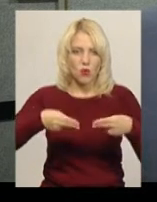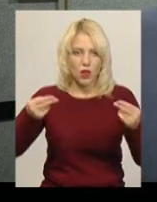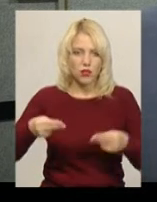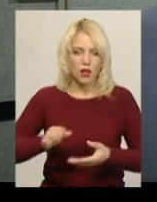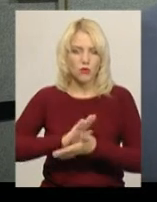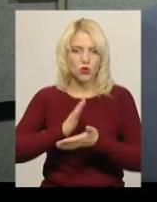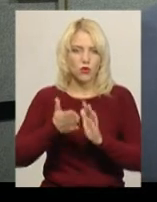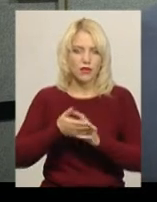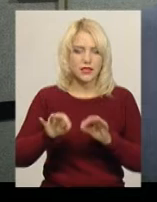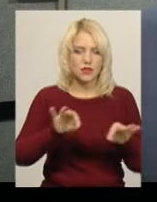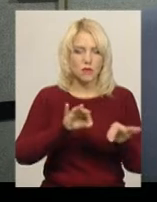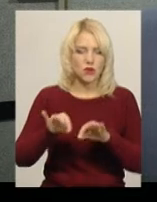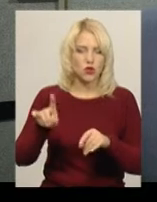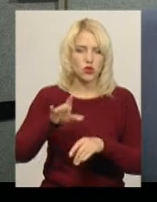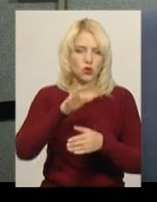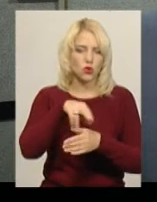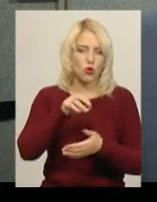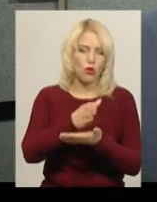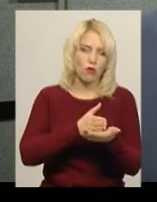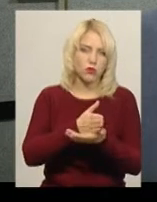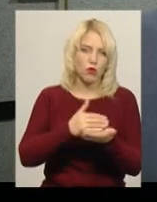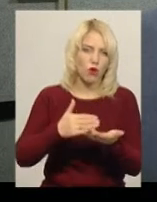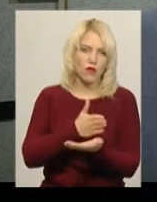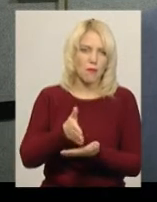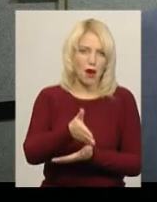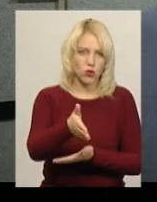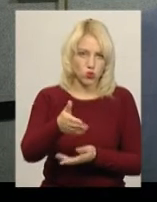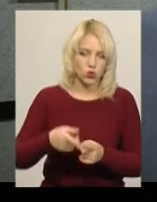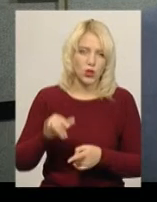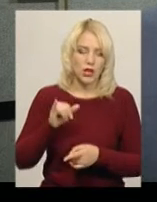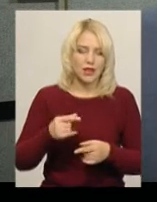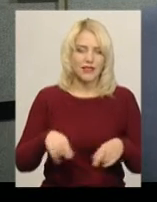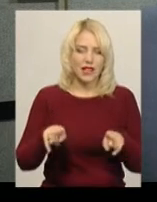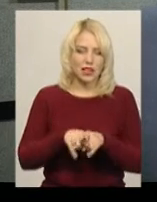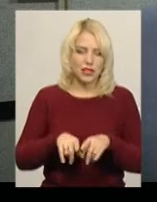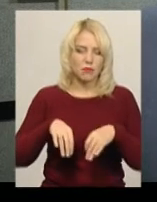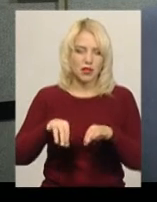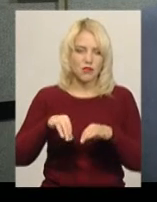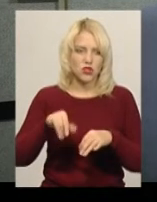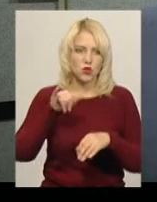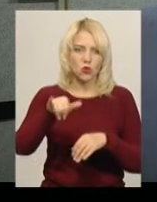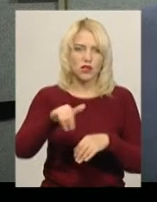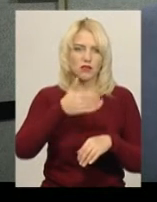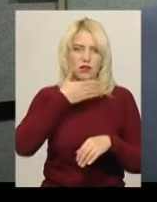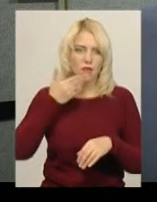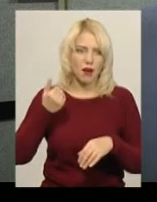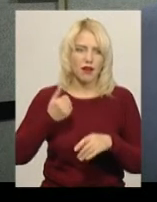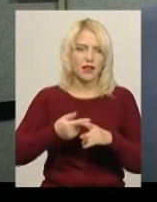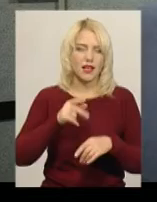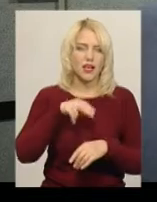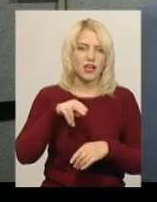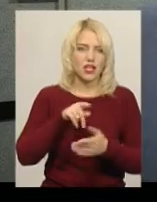перевізниками щодо обслуговування того чи іншого маршрута. Звичайно, в таких перевізниках, в транспортних засобах такого перевізника нема